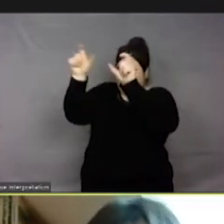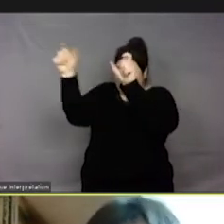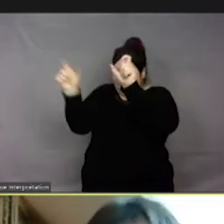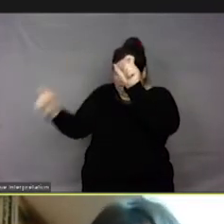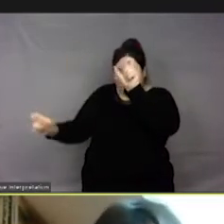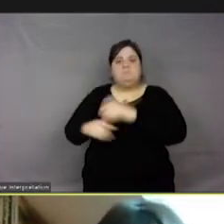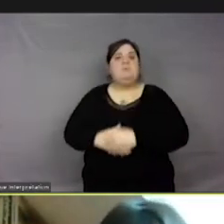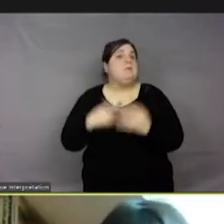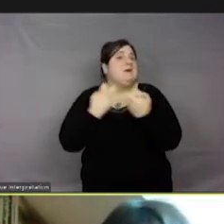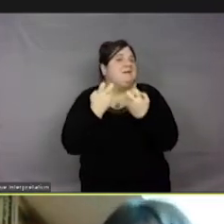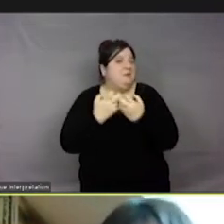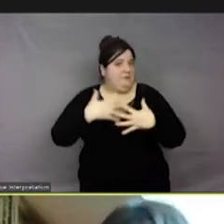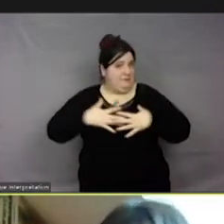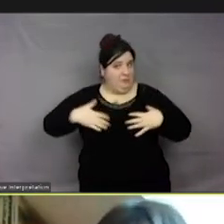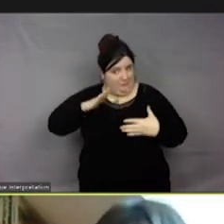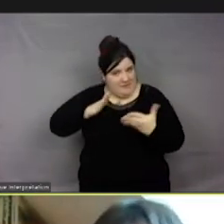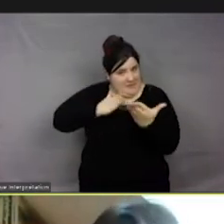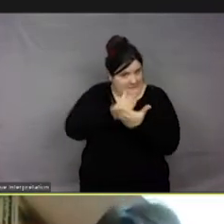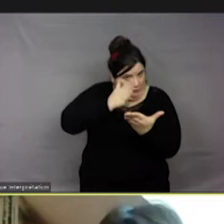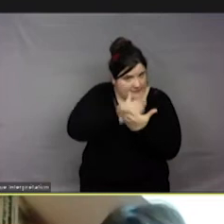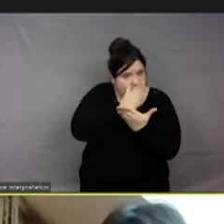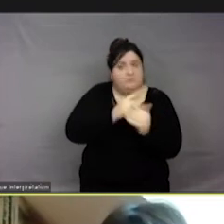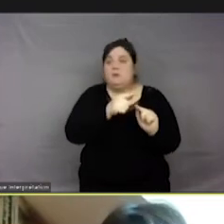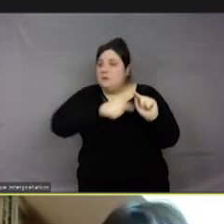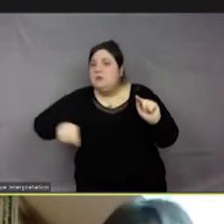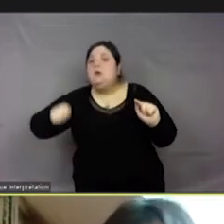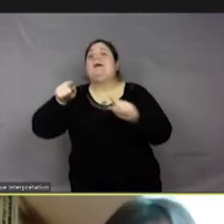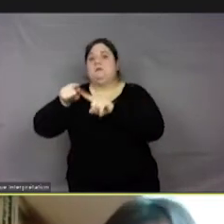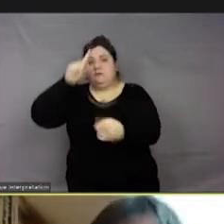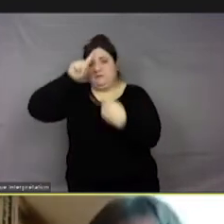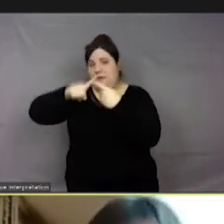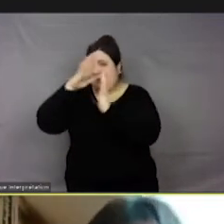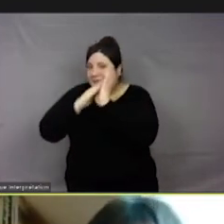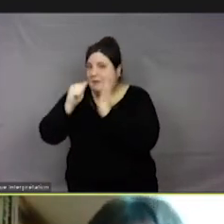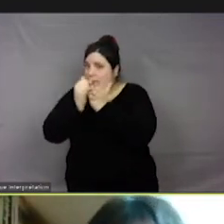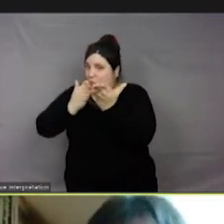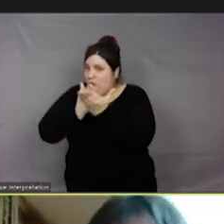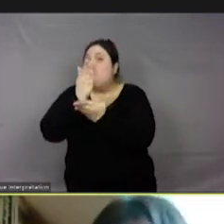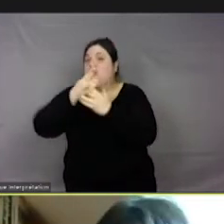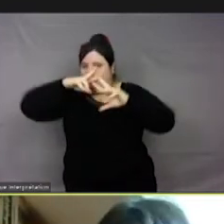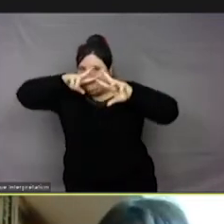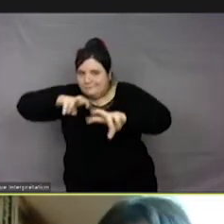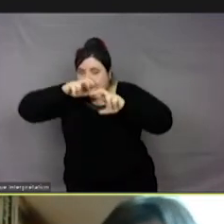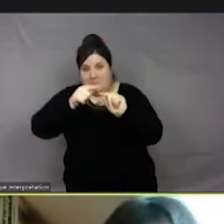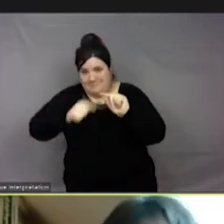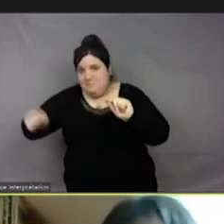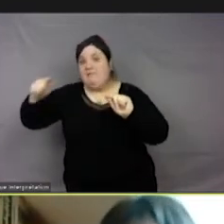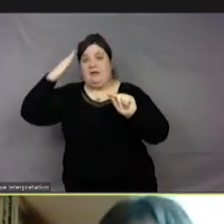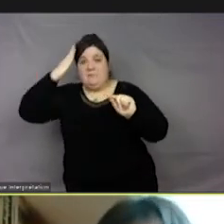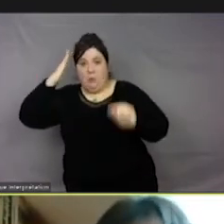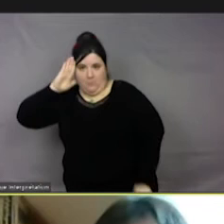l'étude du sens, vers la sémiotique, l'étude des signes, zoosémiotique, qui va générer la zoolinguistique, donc la